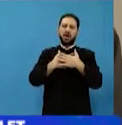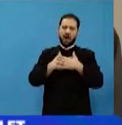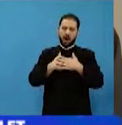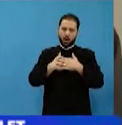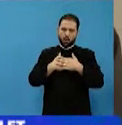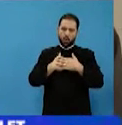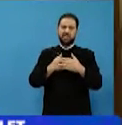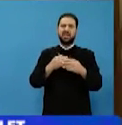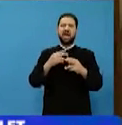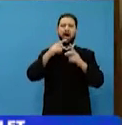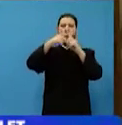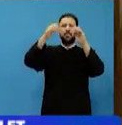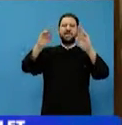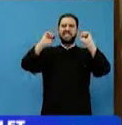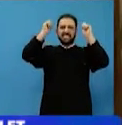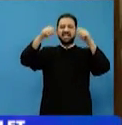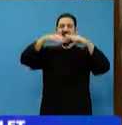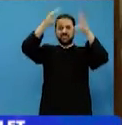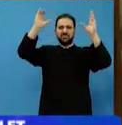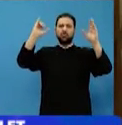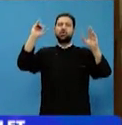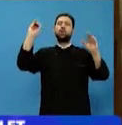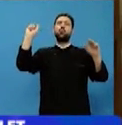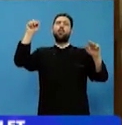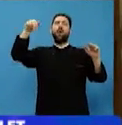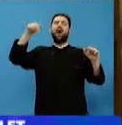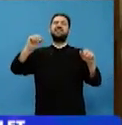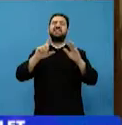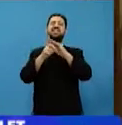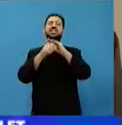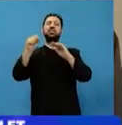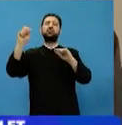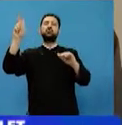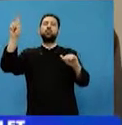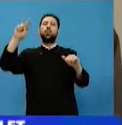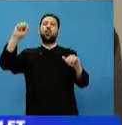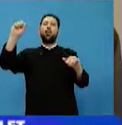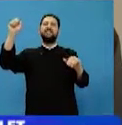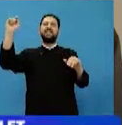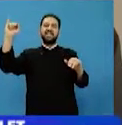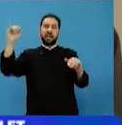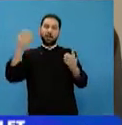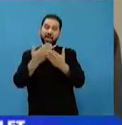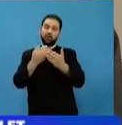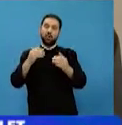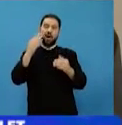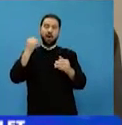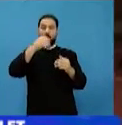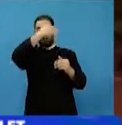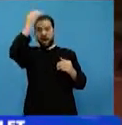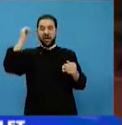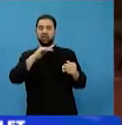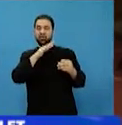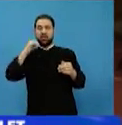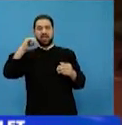Sorotii. El păstra o legătură foarte strânsă cu maicile de această mănăstire pentru că el le-a ajutat pe aceste maici,